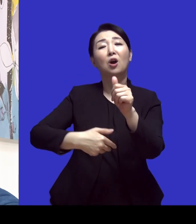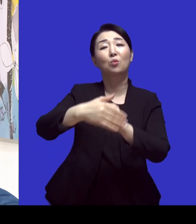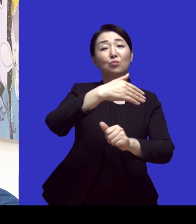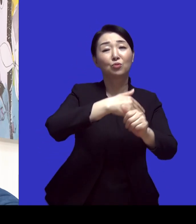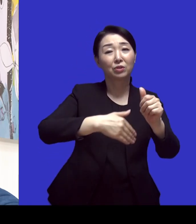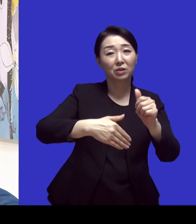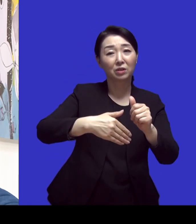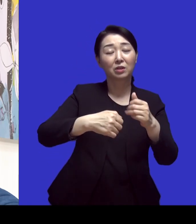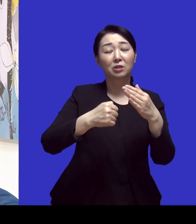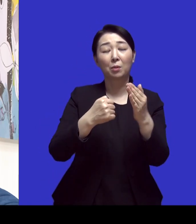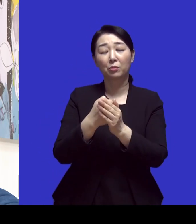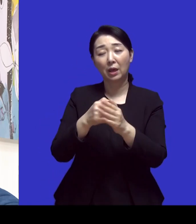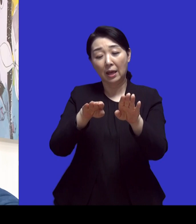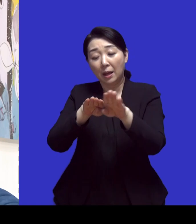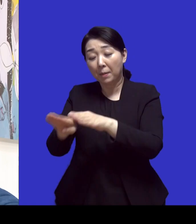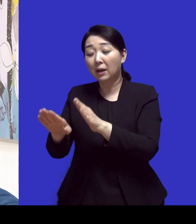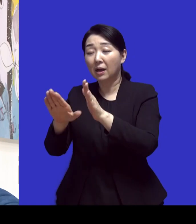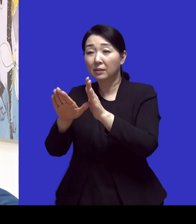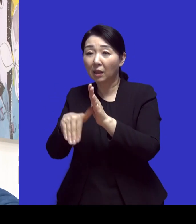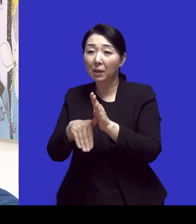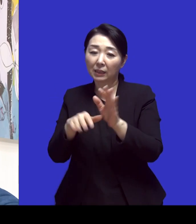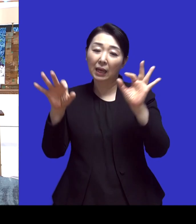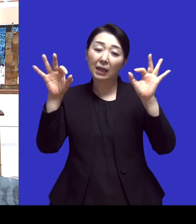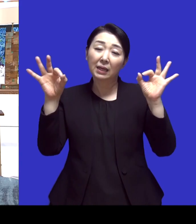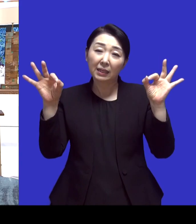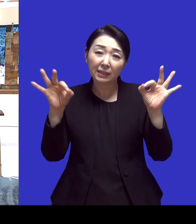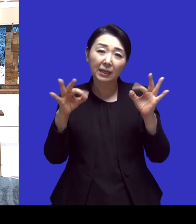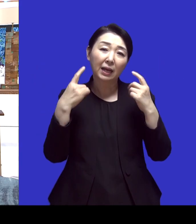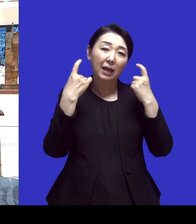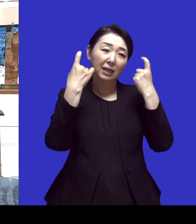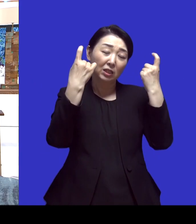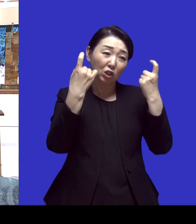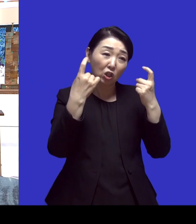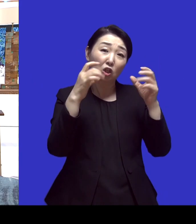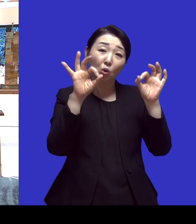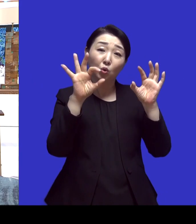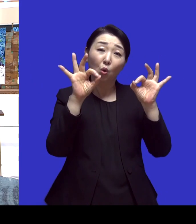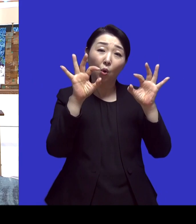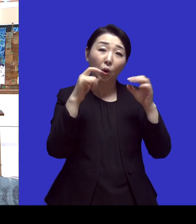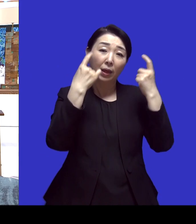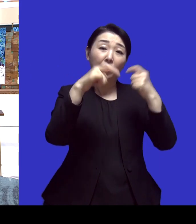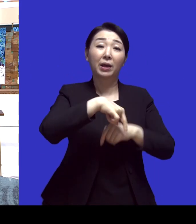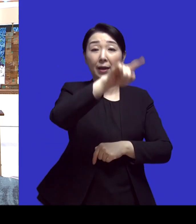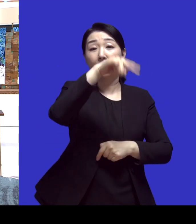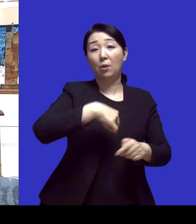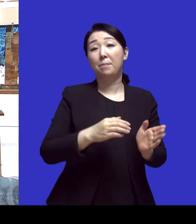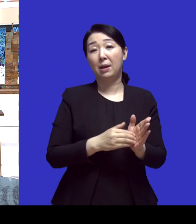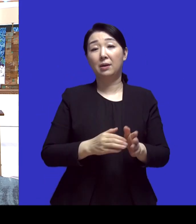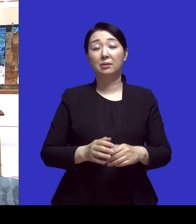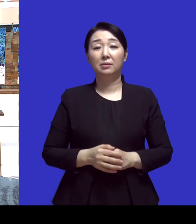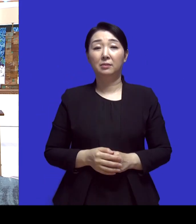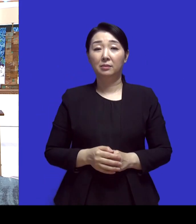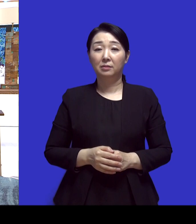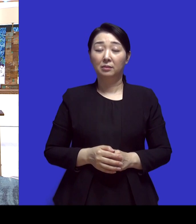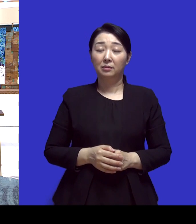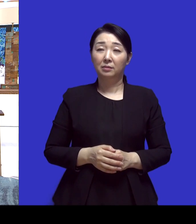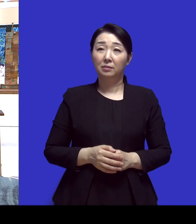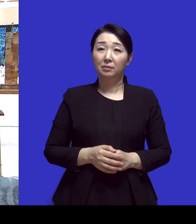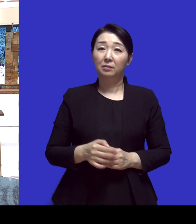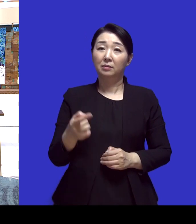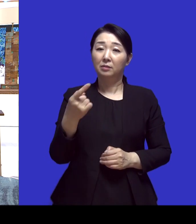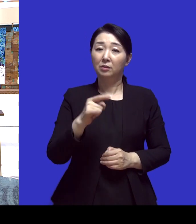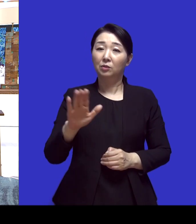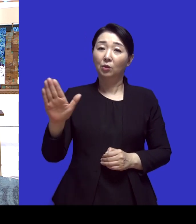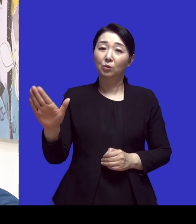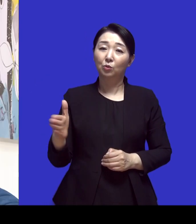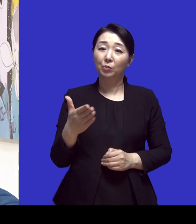때마다 아우리치 가고 뭐 단기 선교회 가고 그랬었어요 네 이제 97년도에 저희가 제주도에 아우리치를